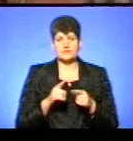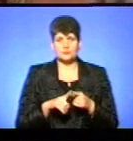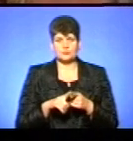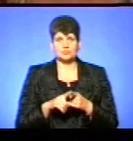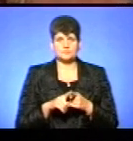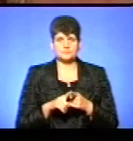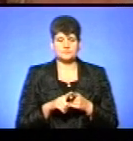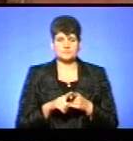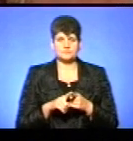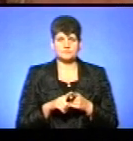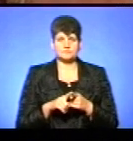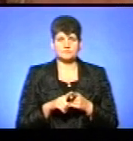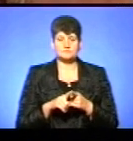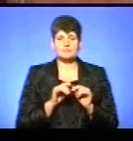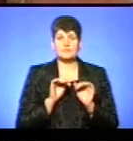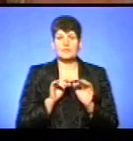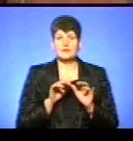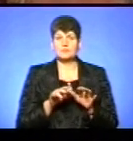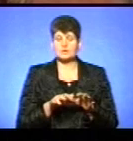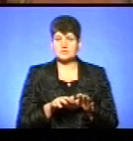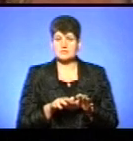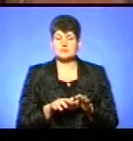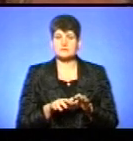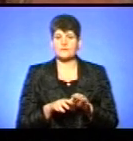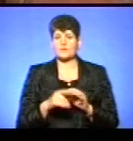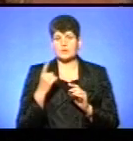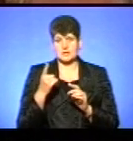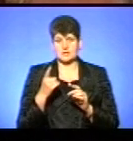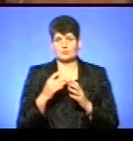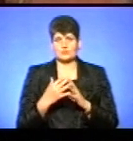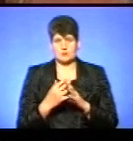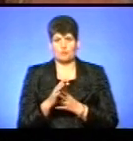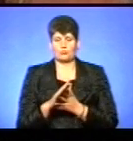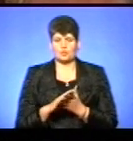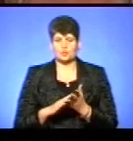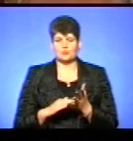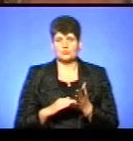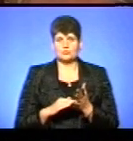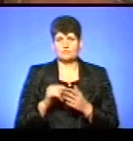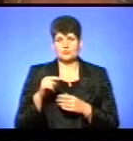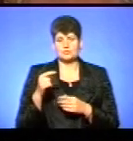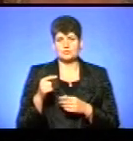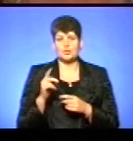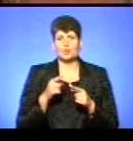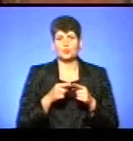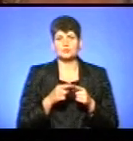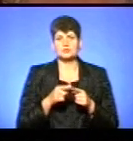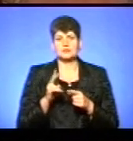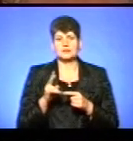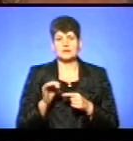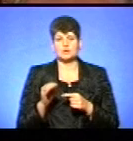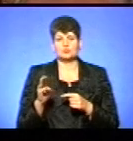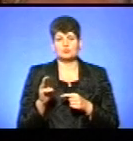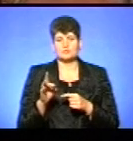процесі, ці тільки по одній парафії продовжуються села Кути, Шумського району. В інших,